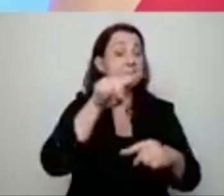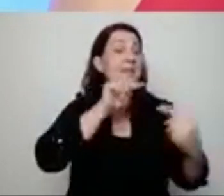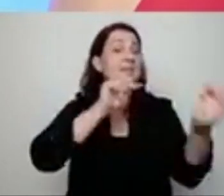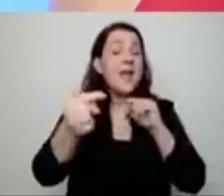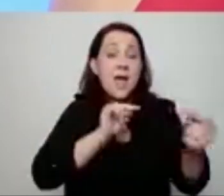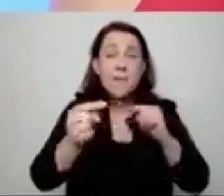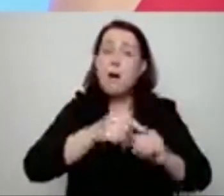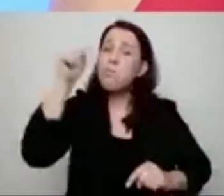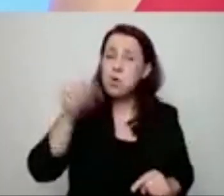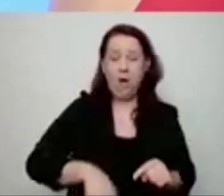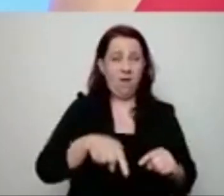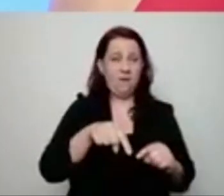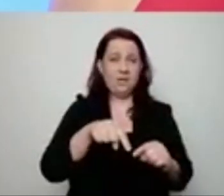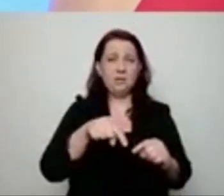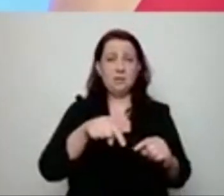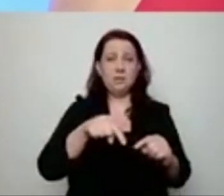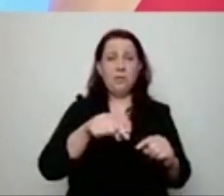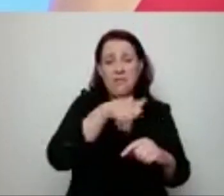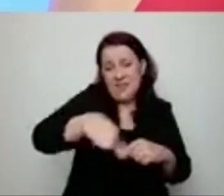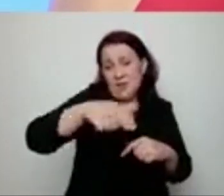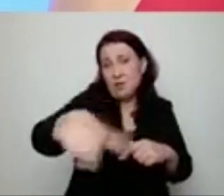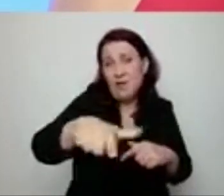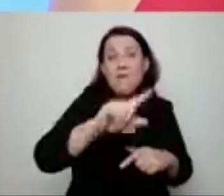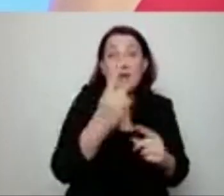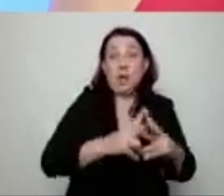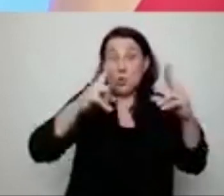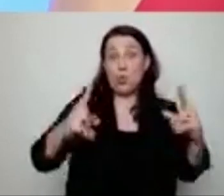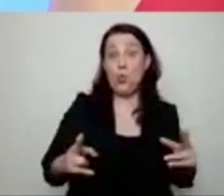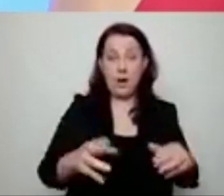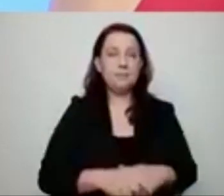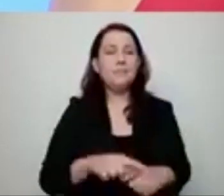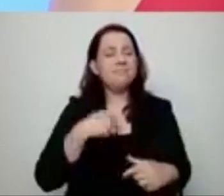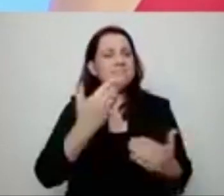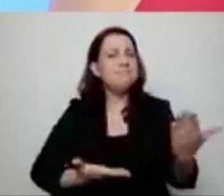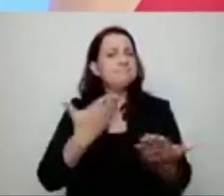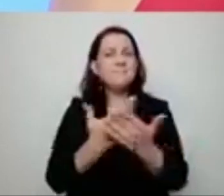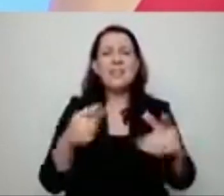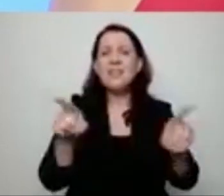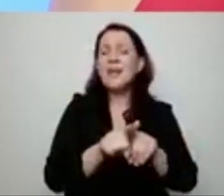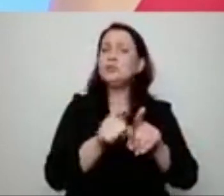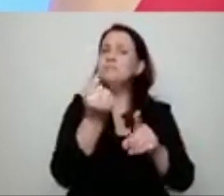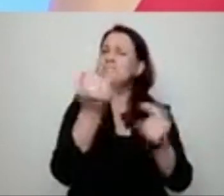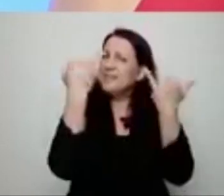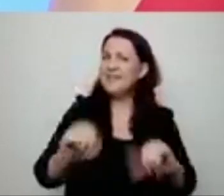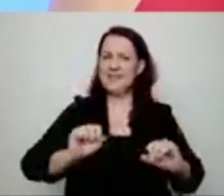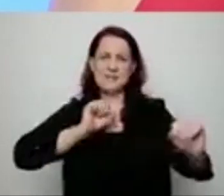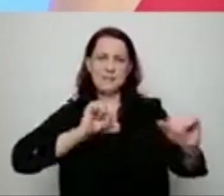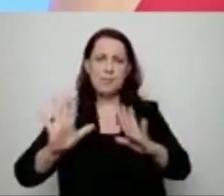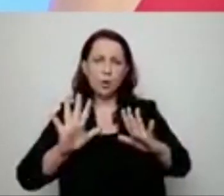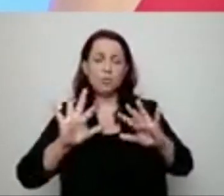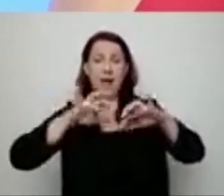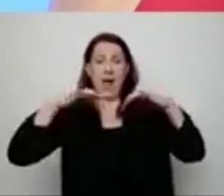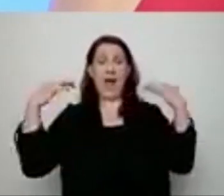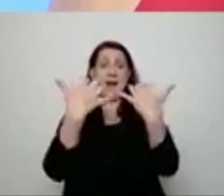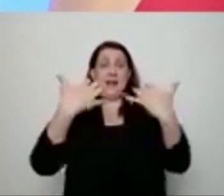odbyć w kolejnych tygodniach, w pierwszej turze. Ale proponuję również zupełnie nową formułę, arenę prezydencką.